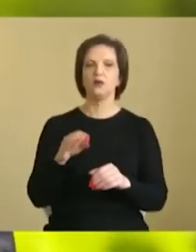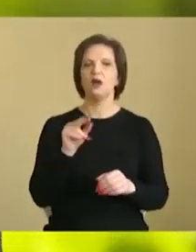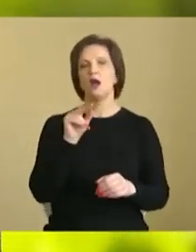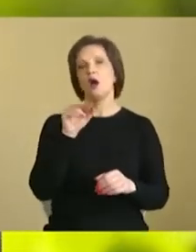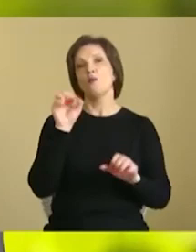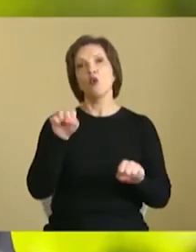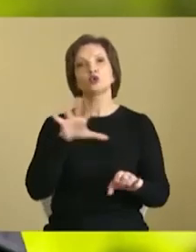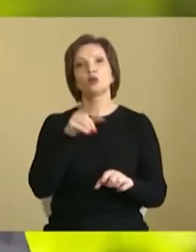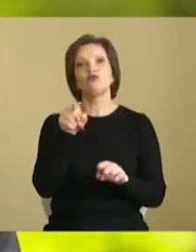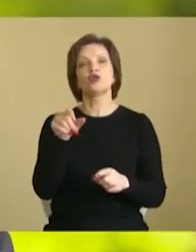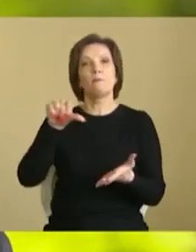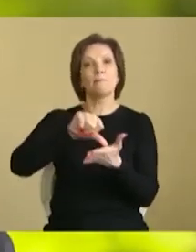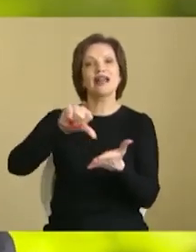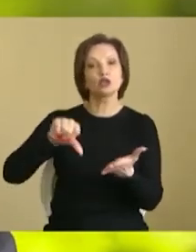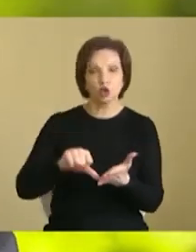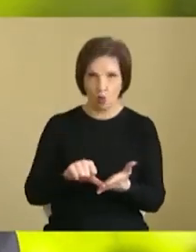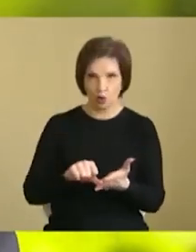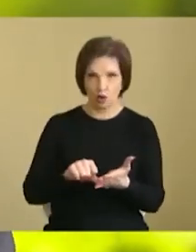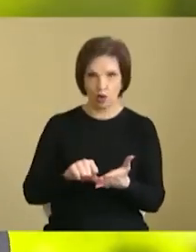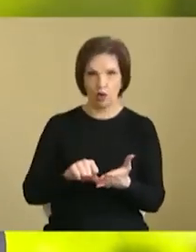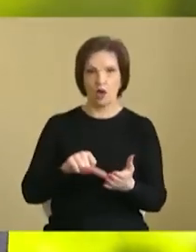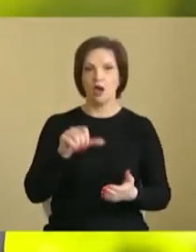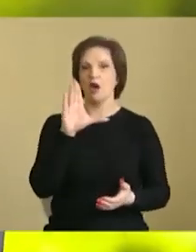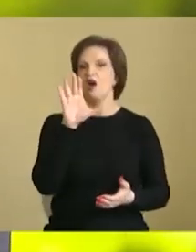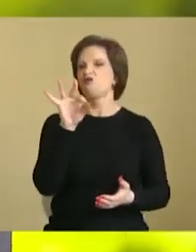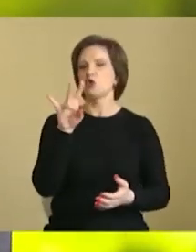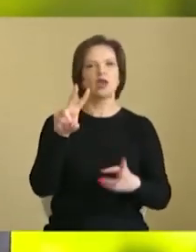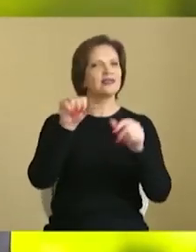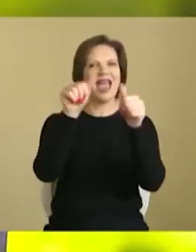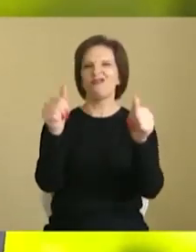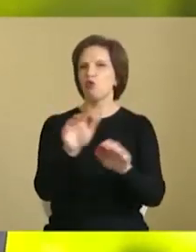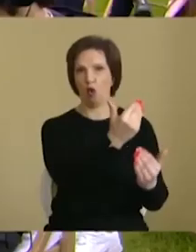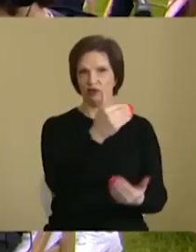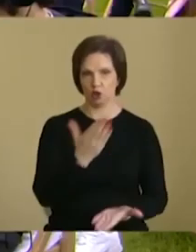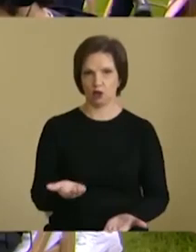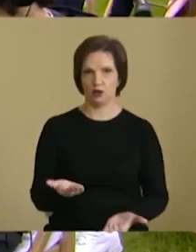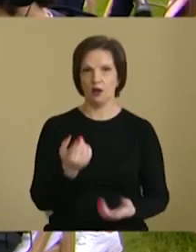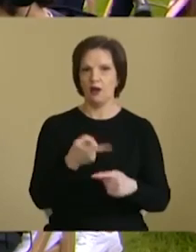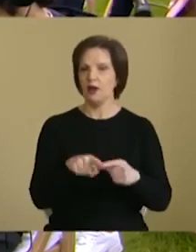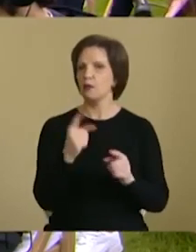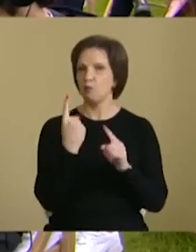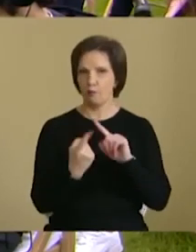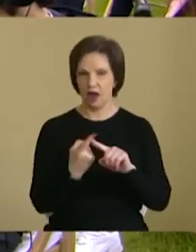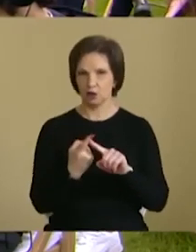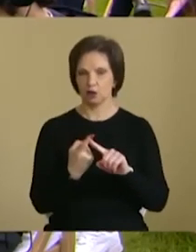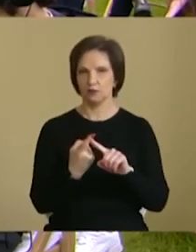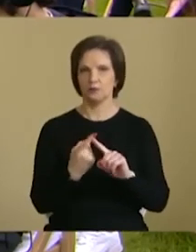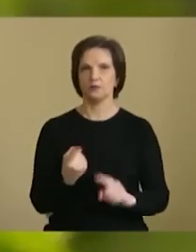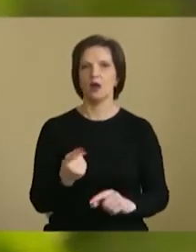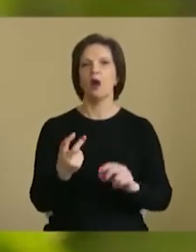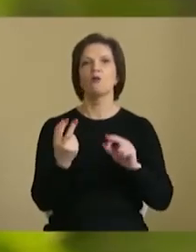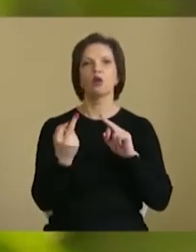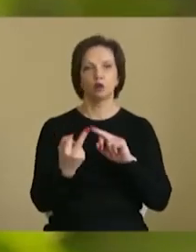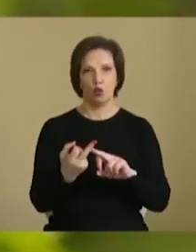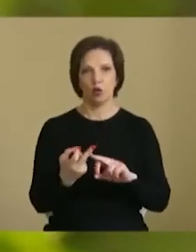Шефір, чи Єрмак, чи ніхто з них. Вони не формують кадрову політику. Це по-перше. По